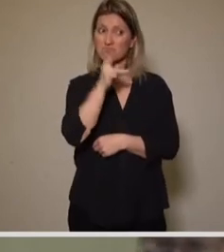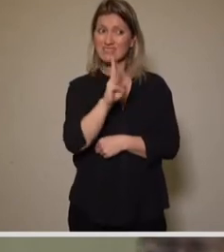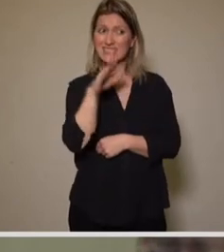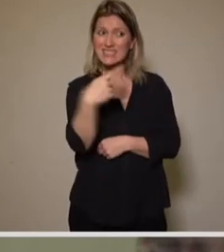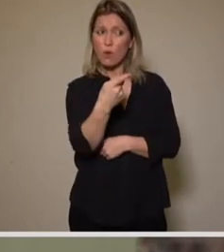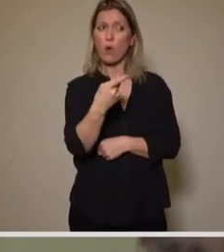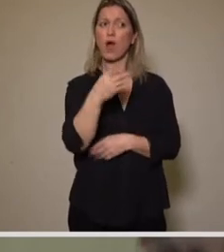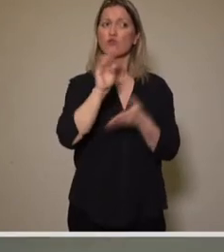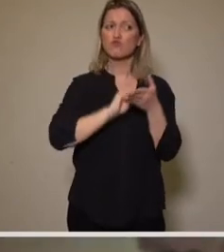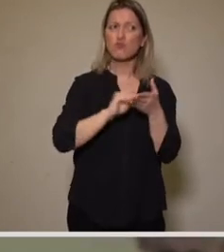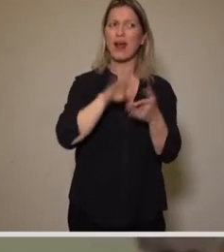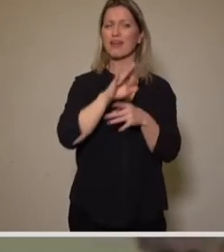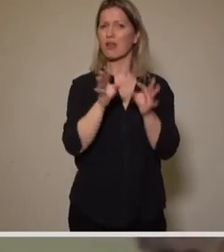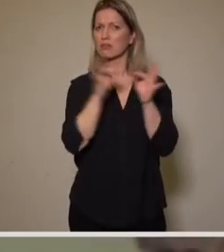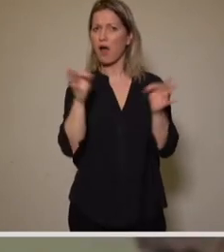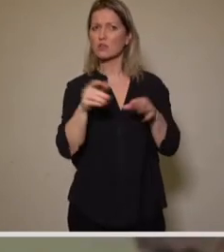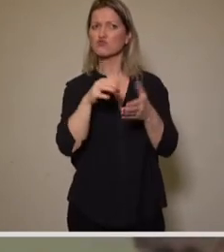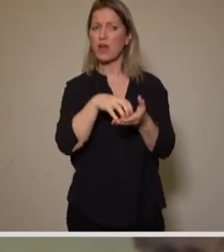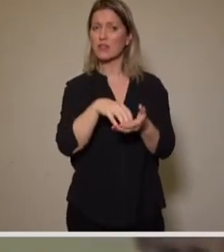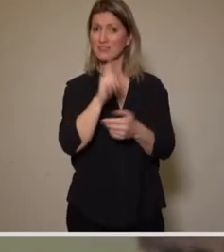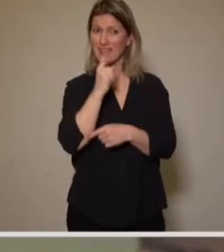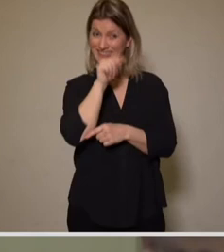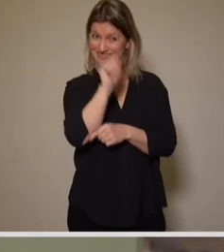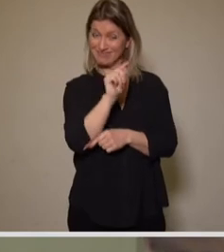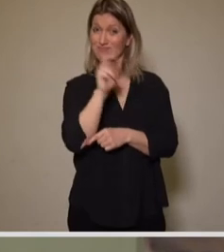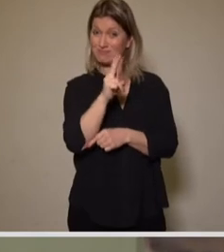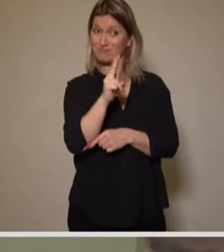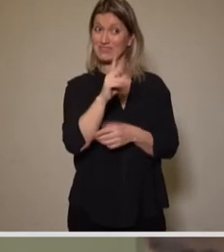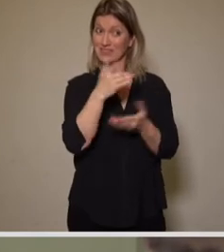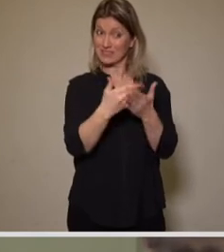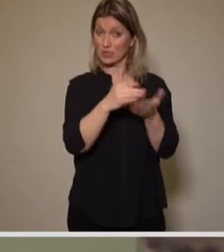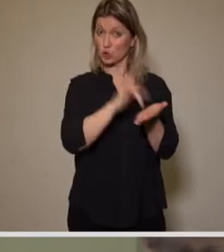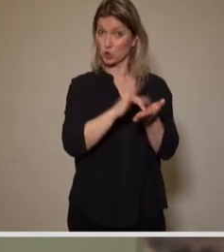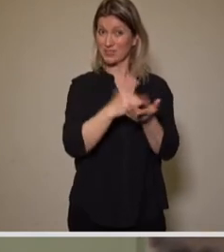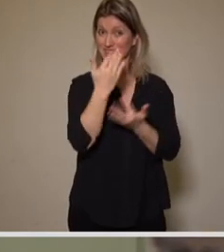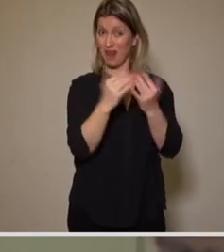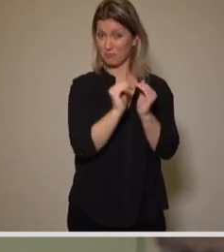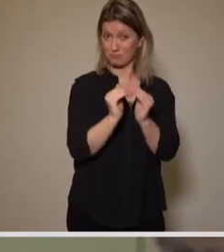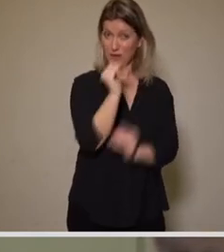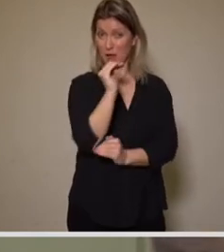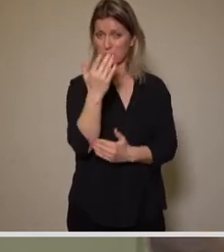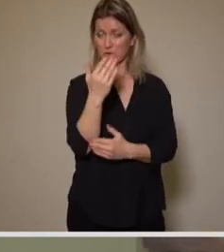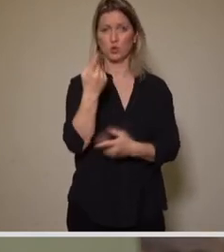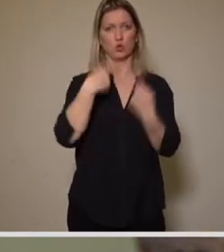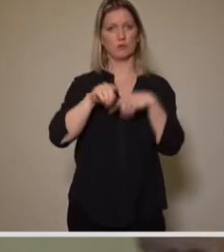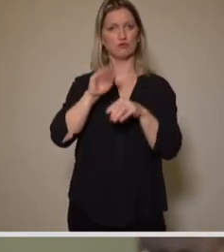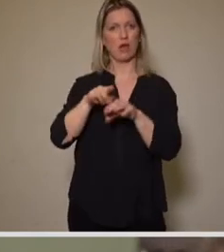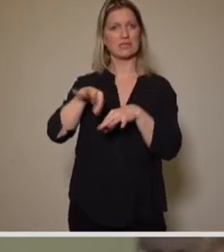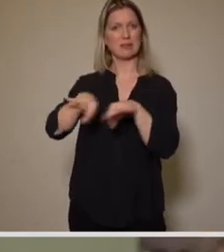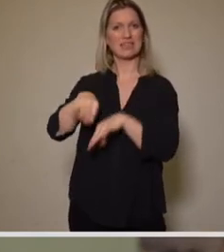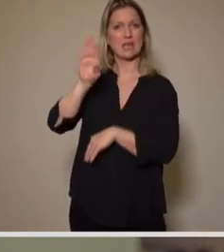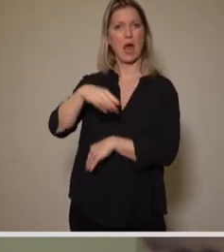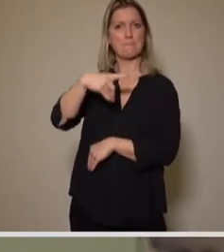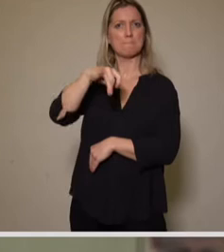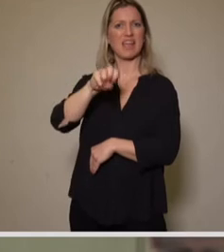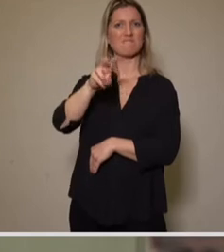Kindertagesstätten als den Ort an, der wesentlich am Anstieg beteiligt ist, obwohl Herr Staatsminister Piwarz aufgrund von